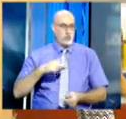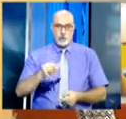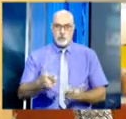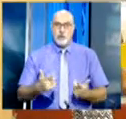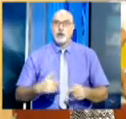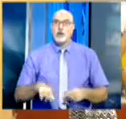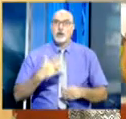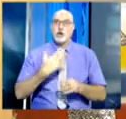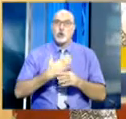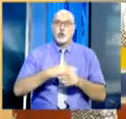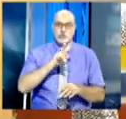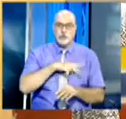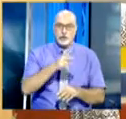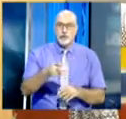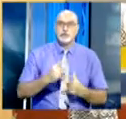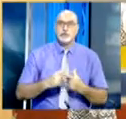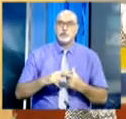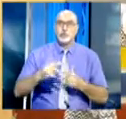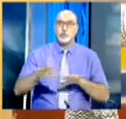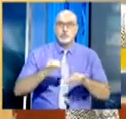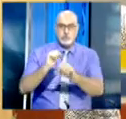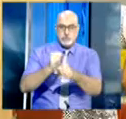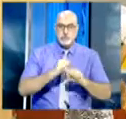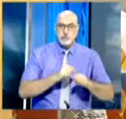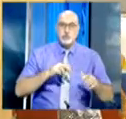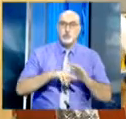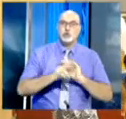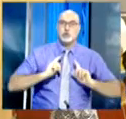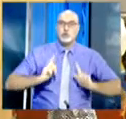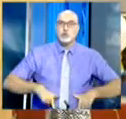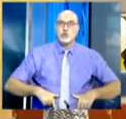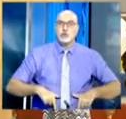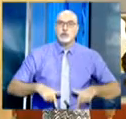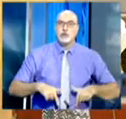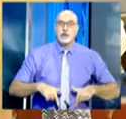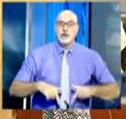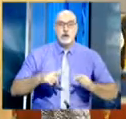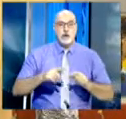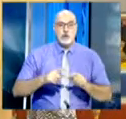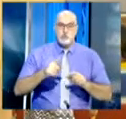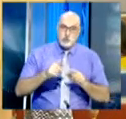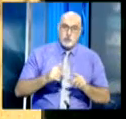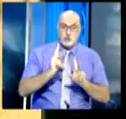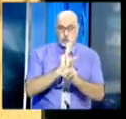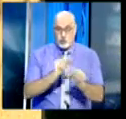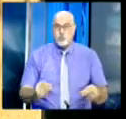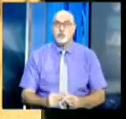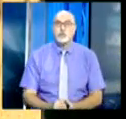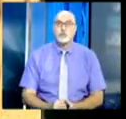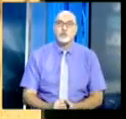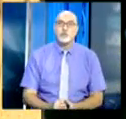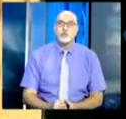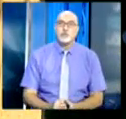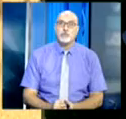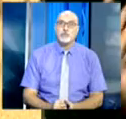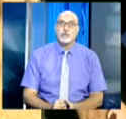المدرسة التعنال اللي دي جاقرينا فيها وحبينا سهموا بش يدخلوا تلاميذ في جو مريح وملائم مدرسة حم نحن مصرورون